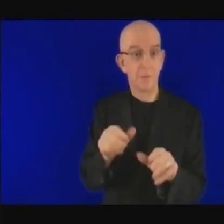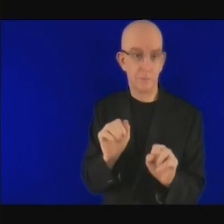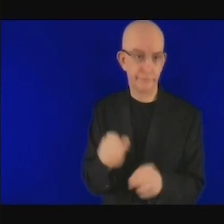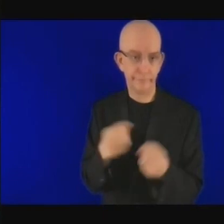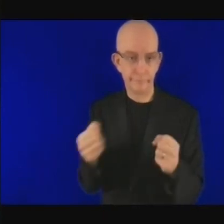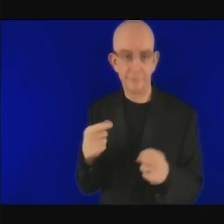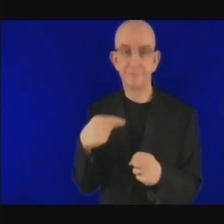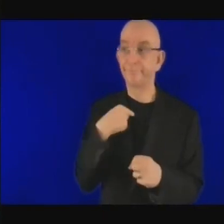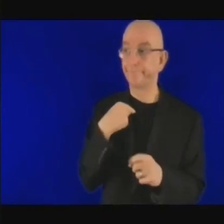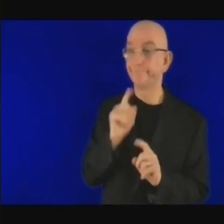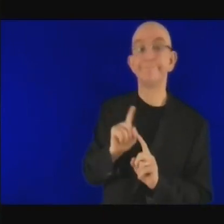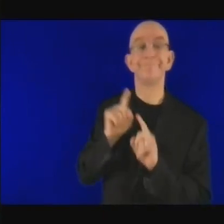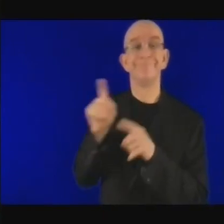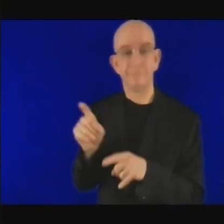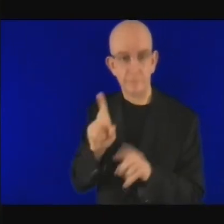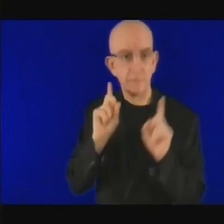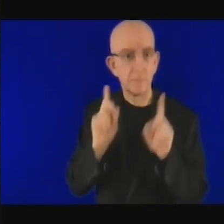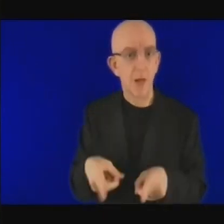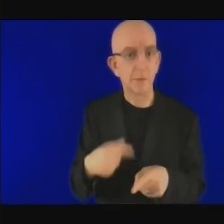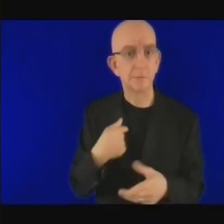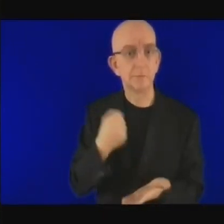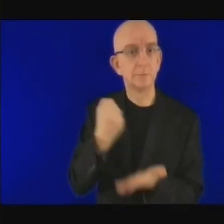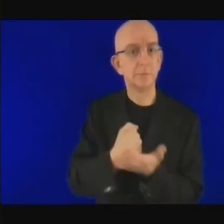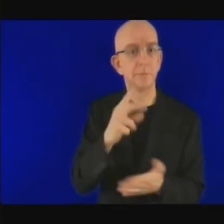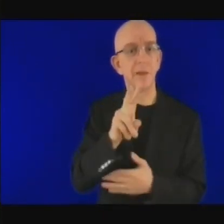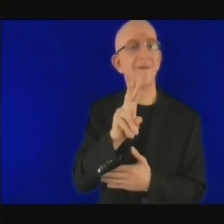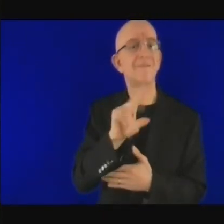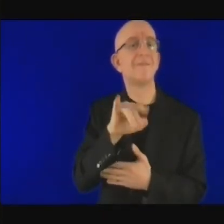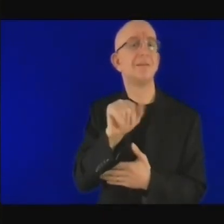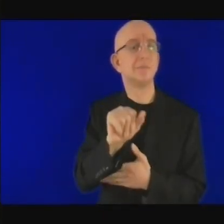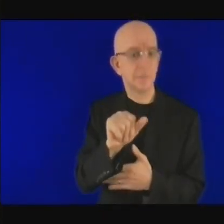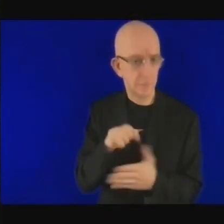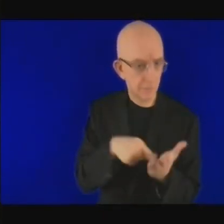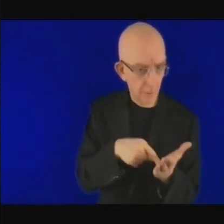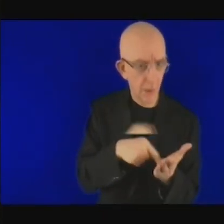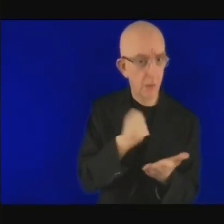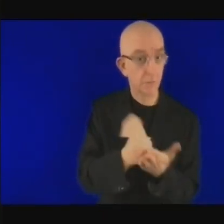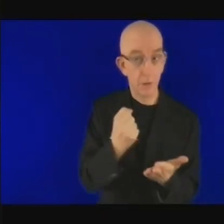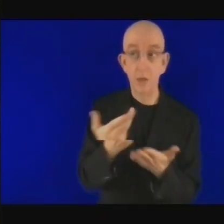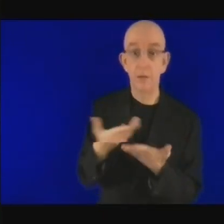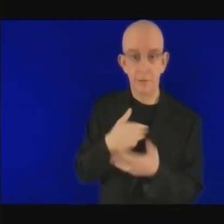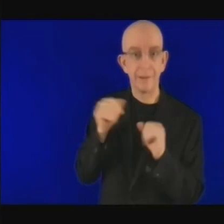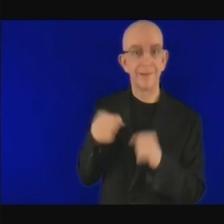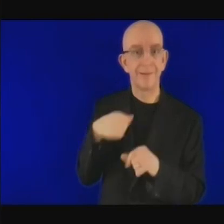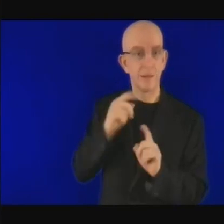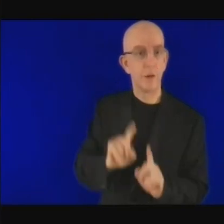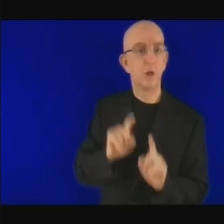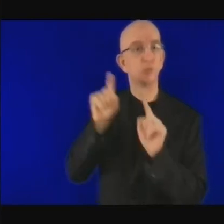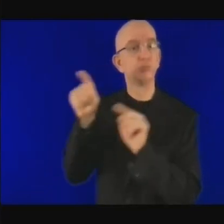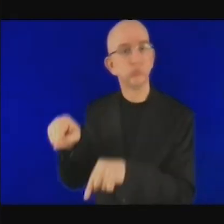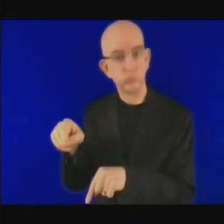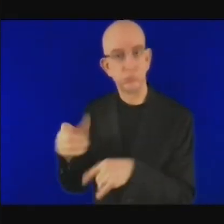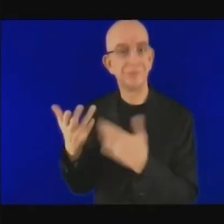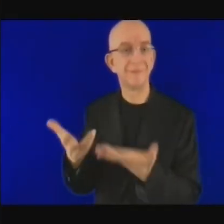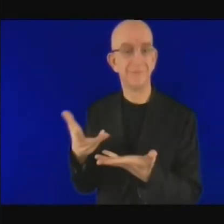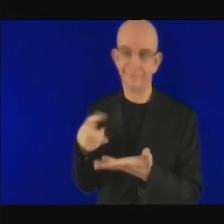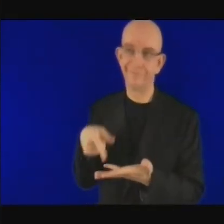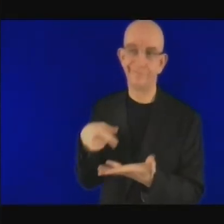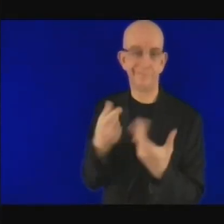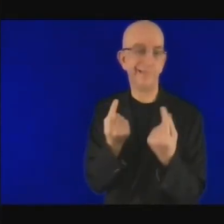même s'ils font partie de la même zone économique. et donc, on ne peut se dépasser librement qu